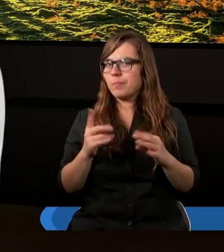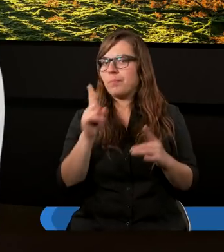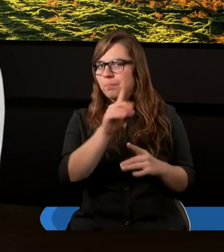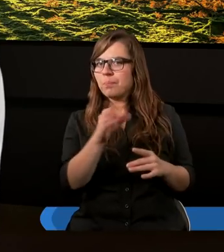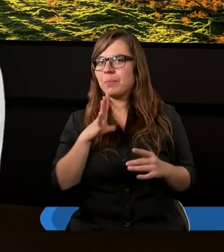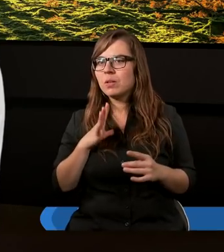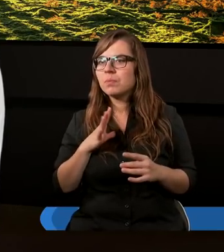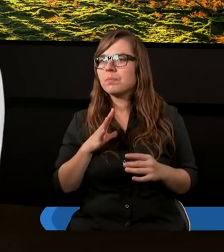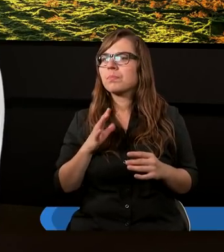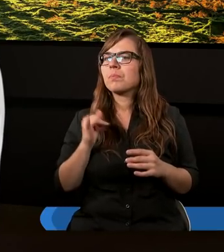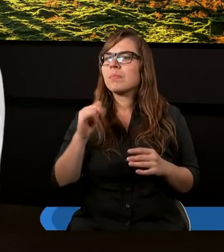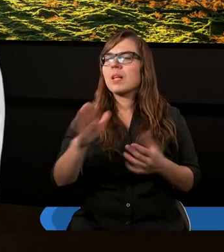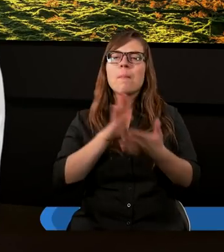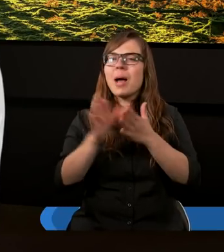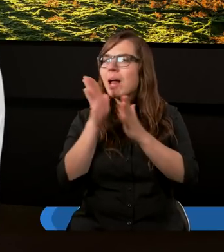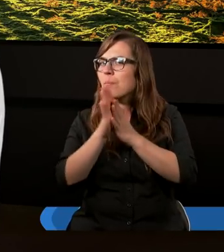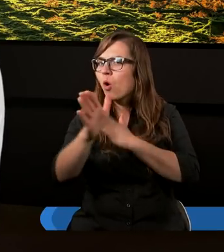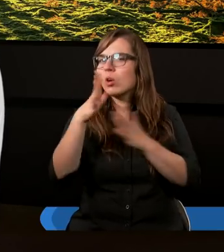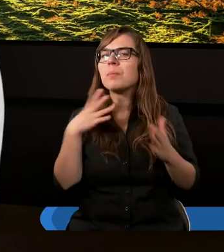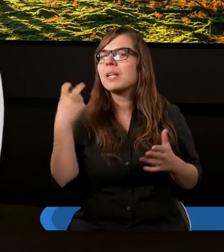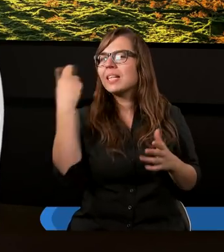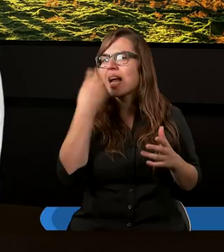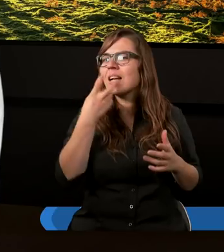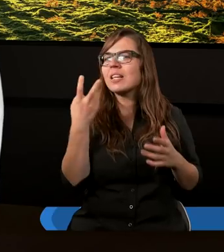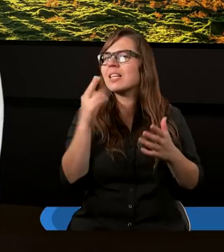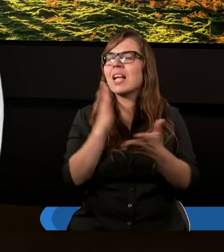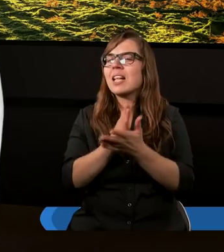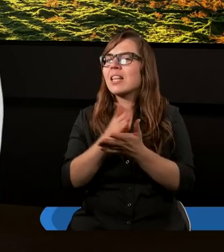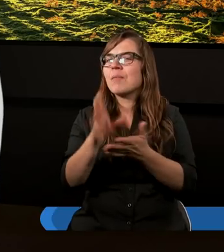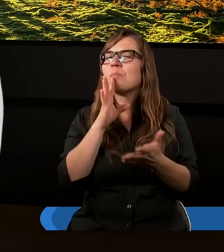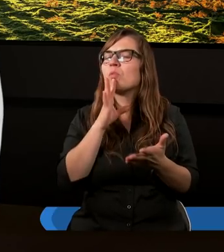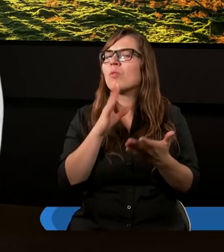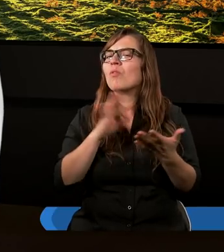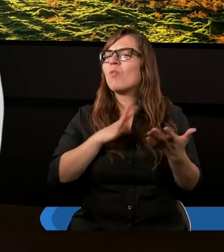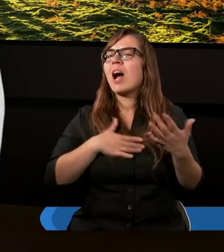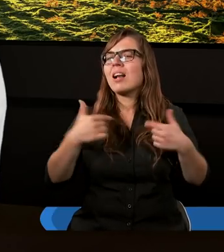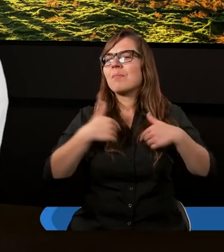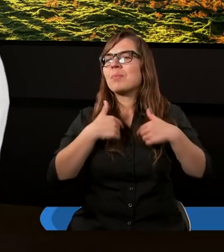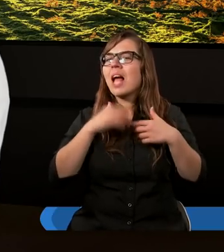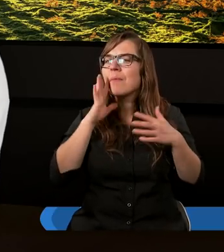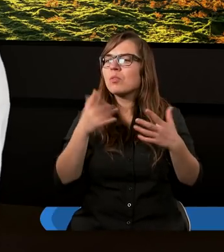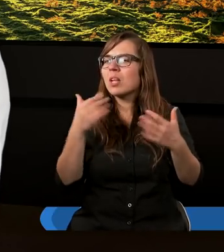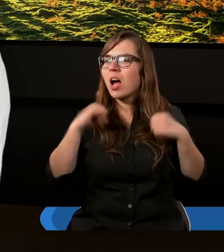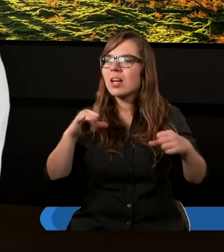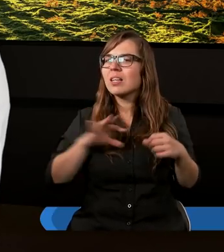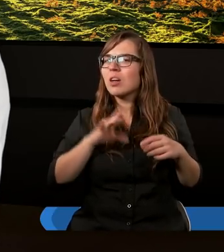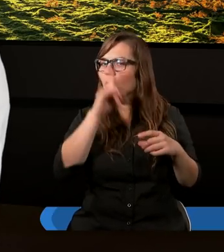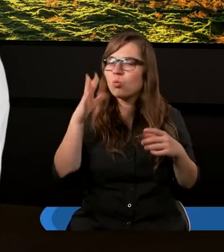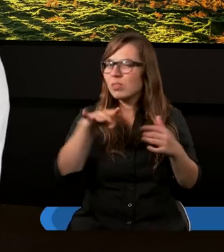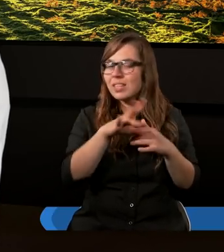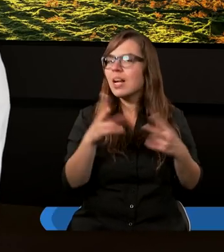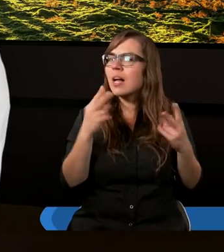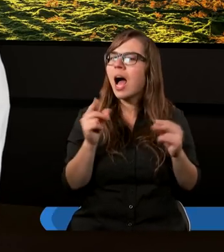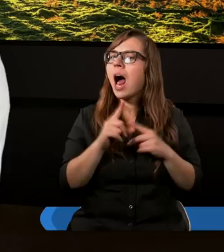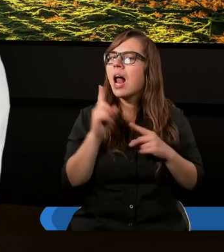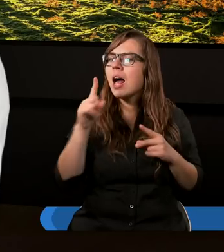Czyli on był bezpośrednio zainteresowany nie tym własną chwałą i pociągnięciem za sobą ludzi, ale